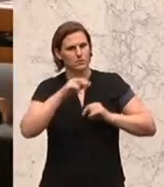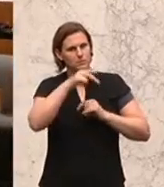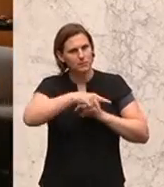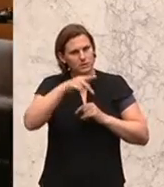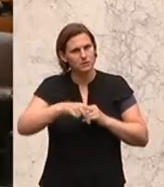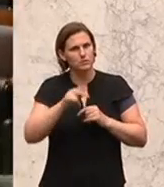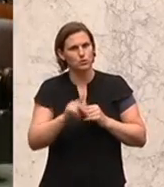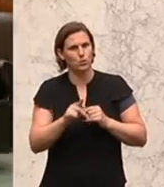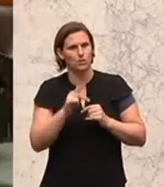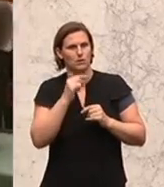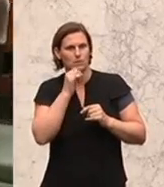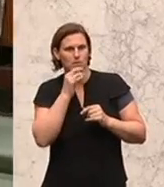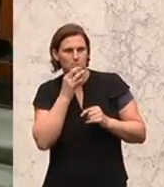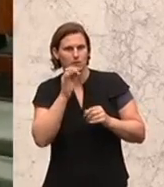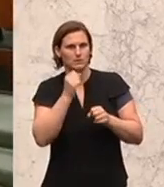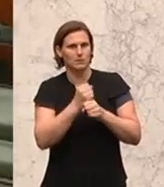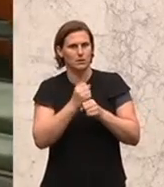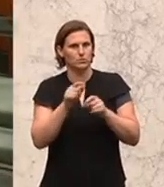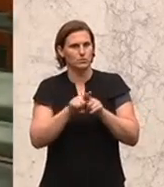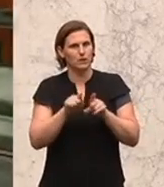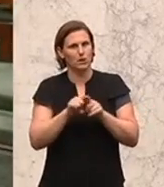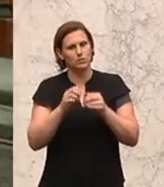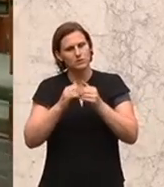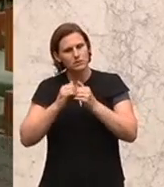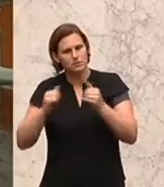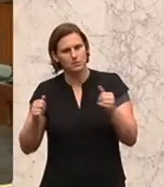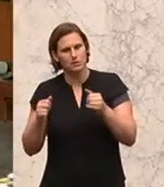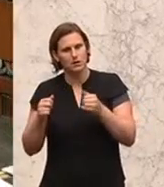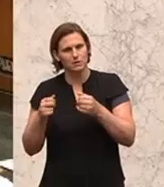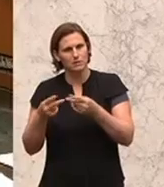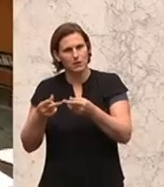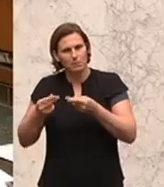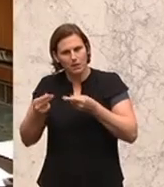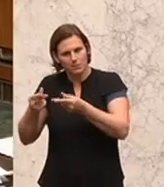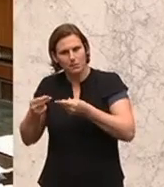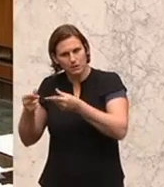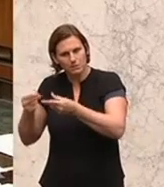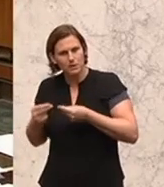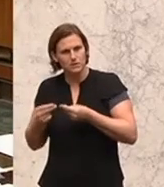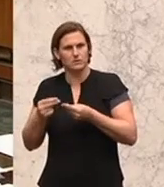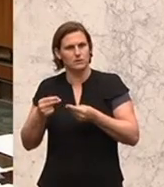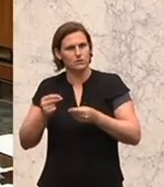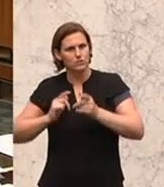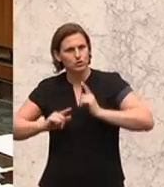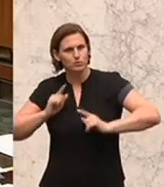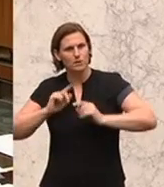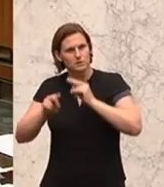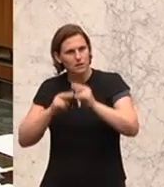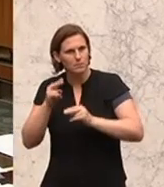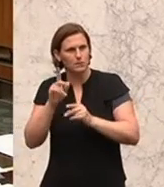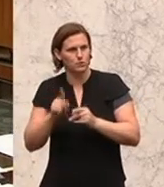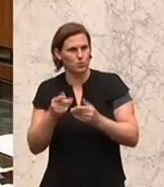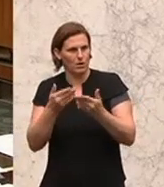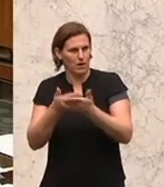werden und es sollte eigene Schmerzbetten und qualifizierte Schmerzzentren dafür geben. Kollege